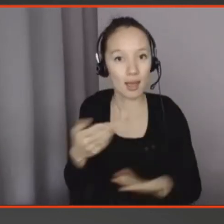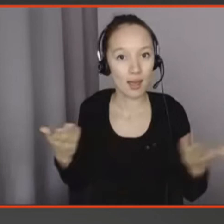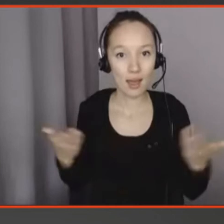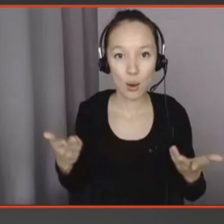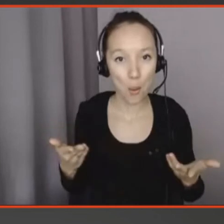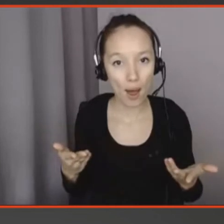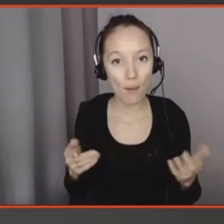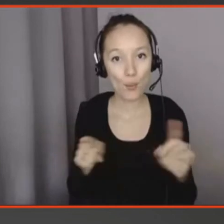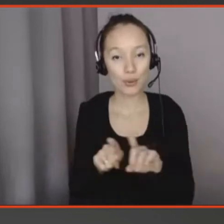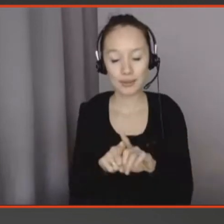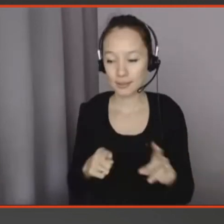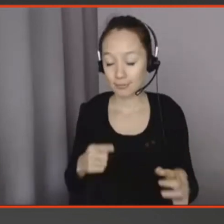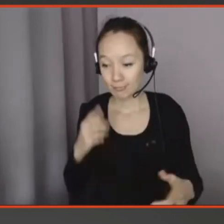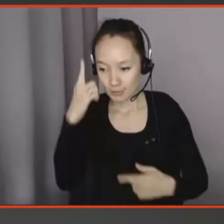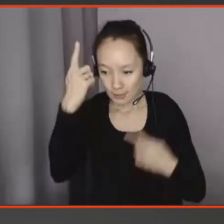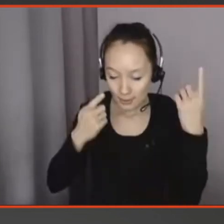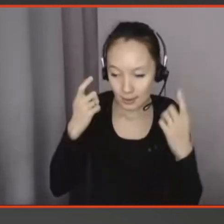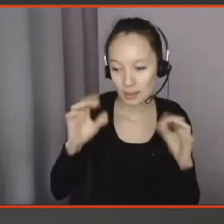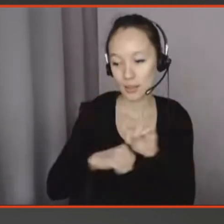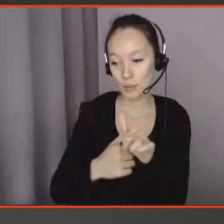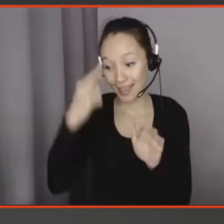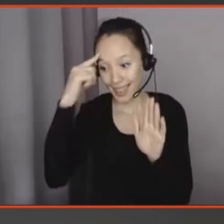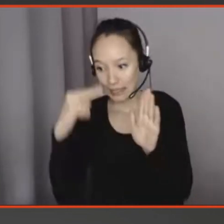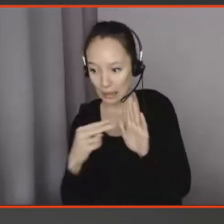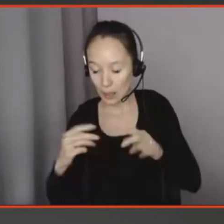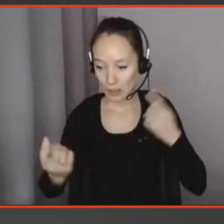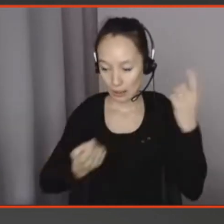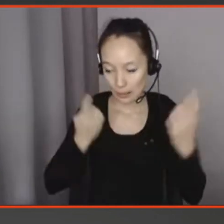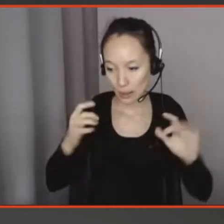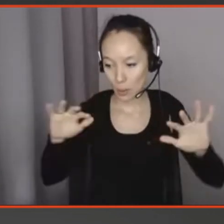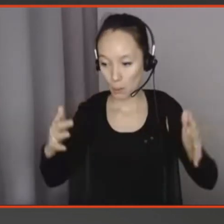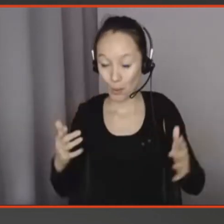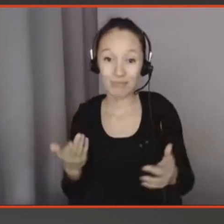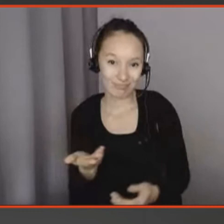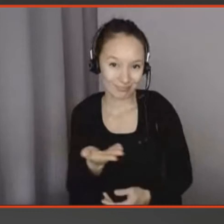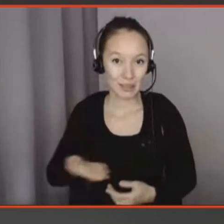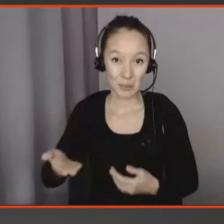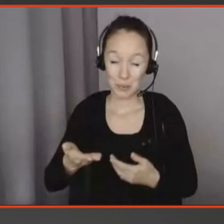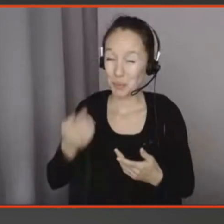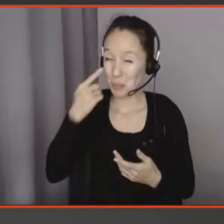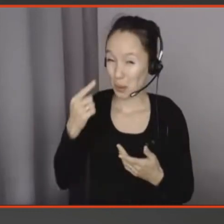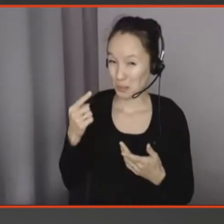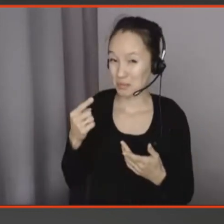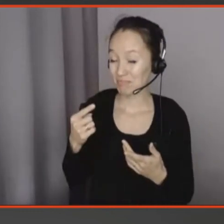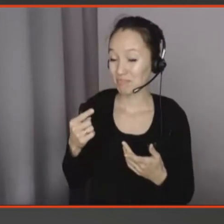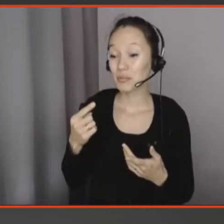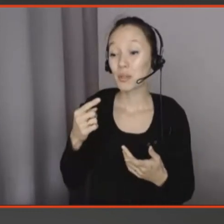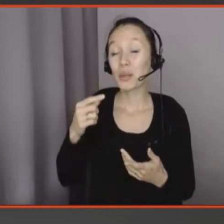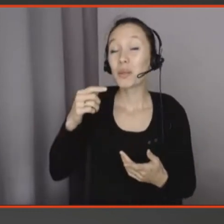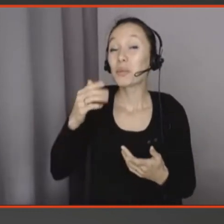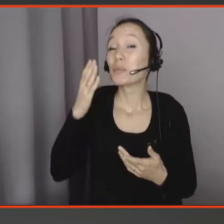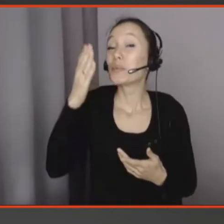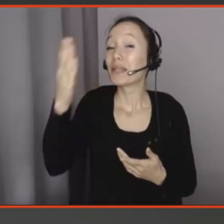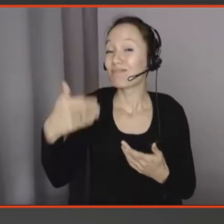potentiellement les problèmes éthiques qui se poseraient. Et on n'est sûrement pas si loin de ces maisons connectées à l'heure où la population est